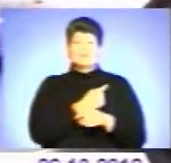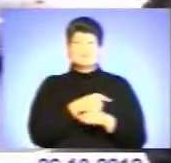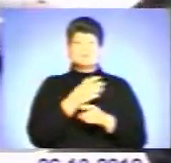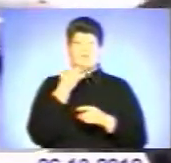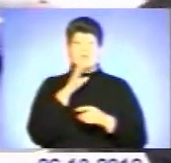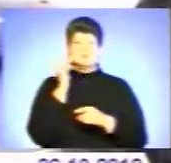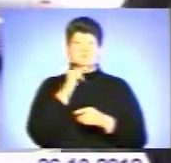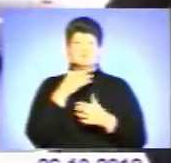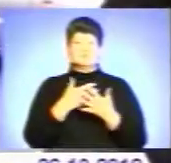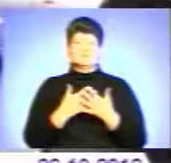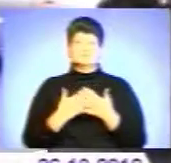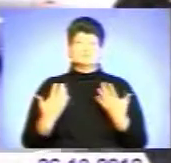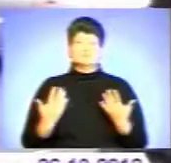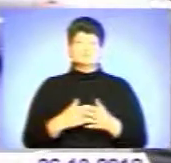чай там.